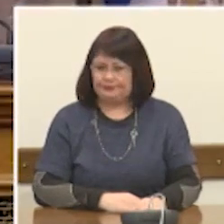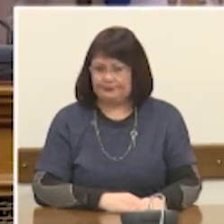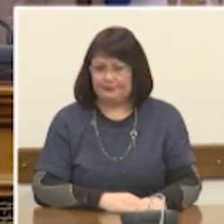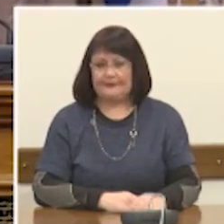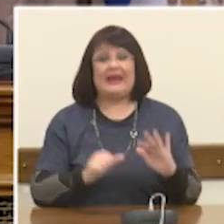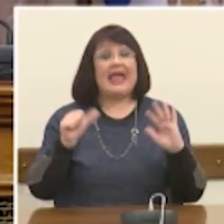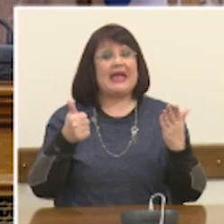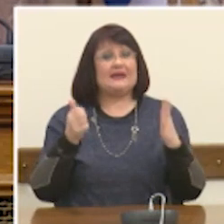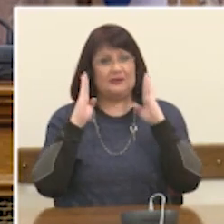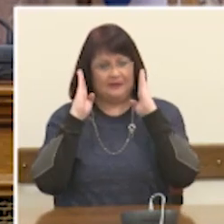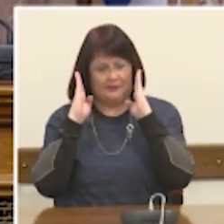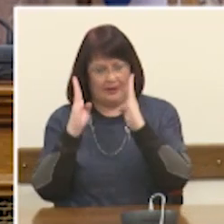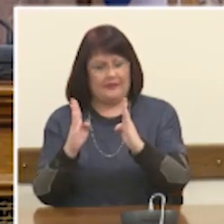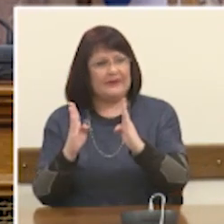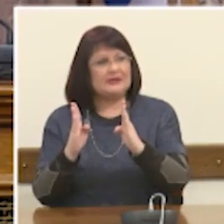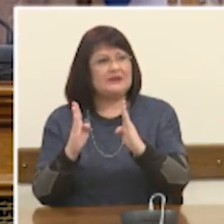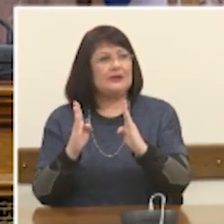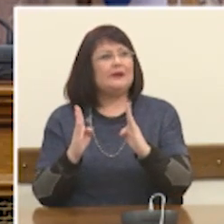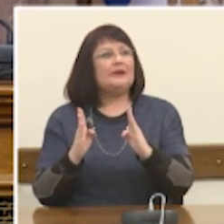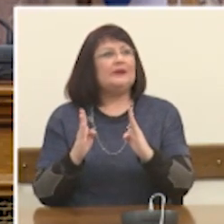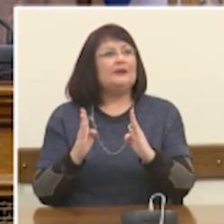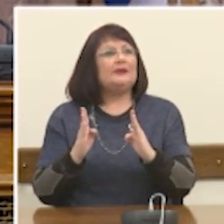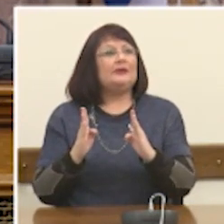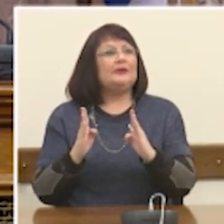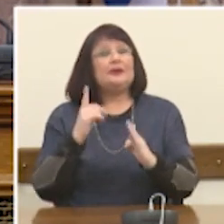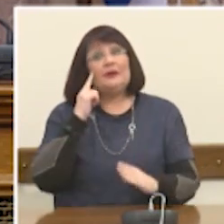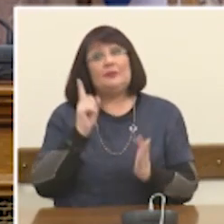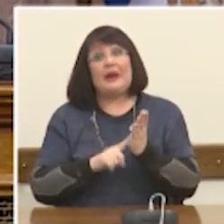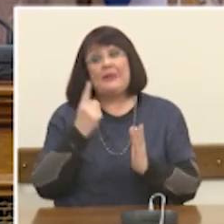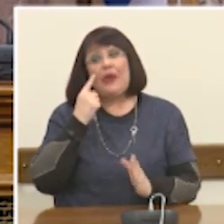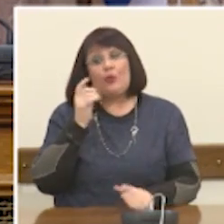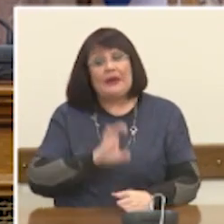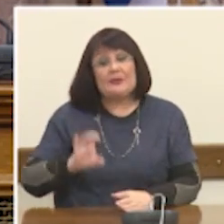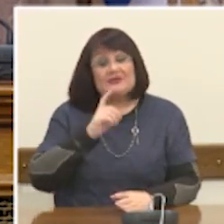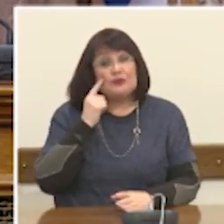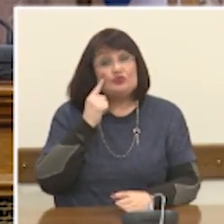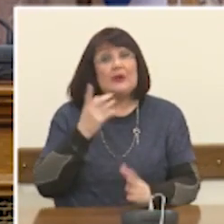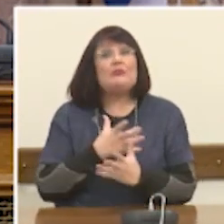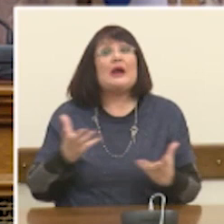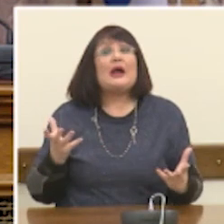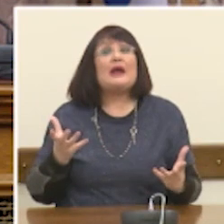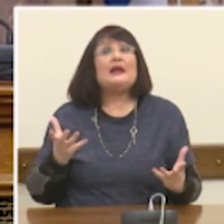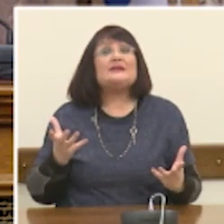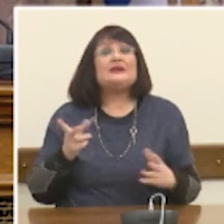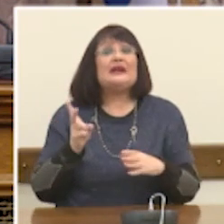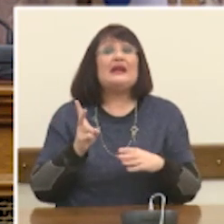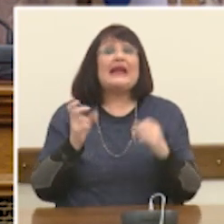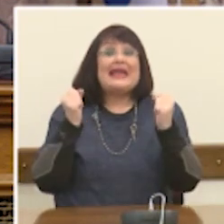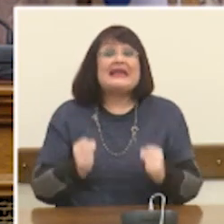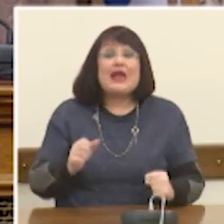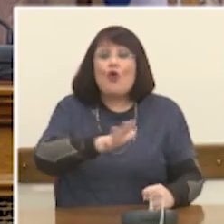πεδίο διαρεύνησης, οι μεγάλες γεωπολιτικές εξελίξεις